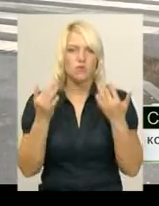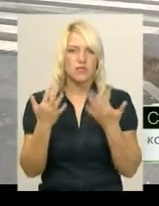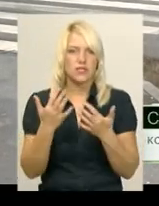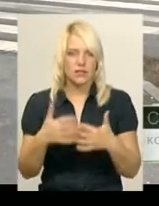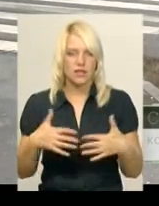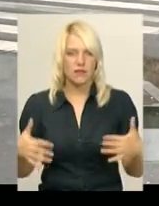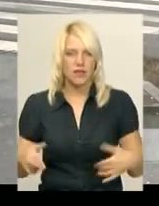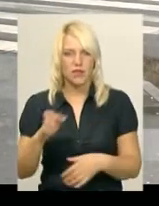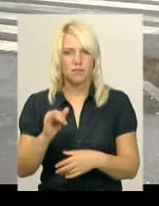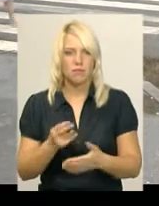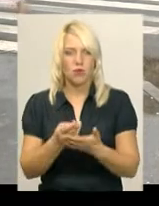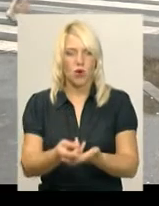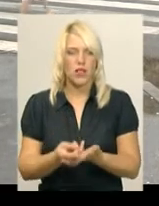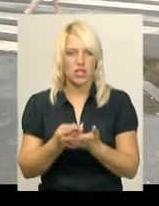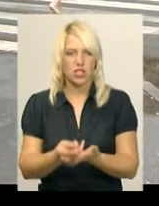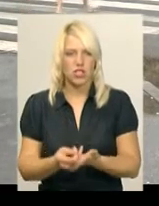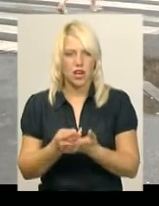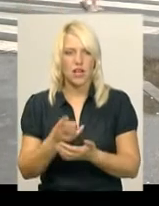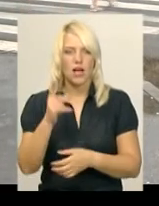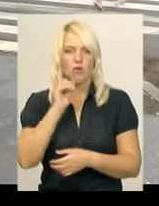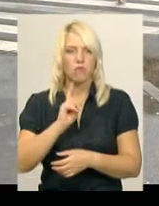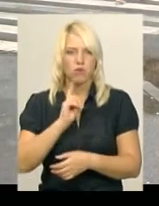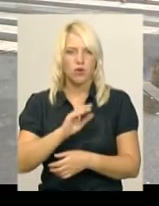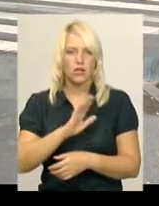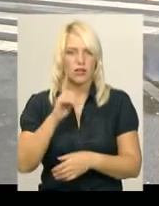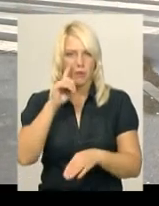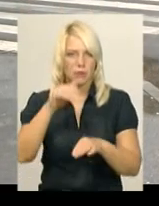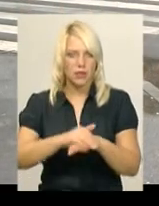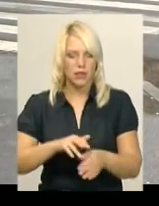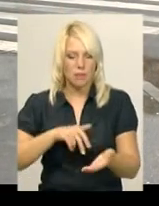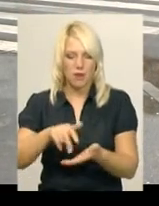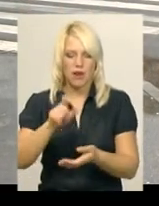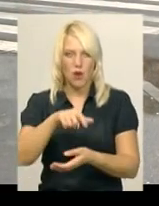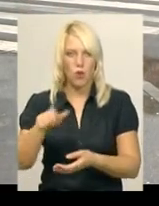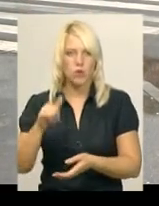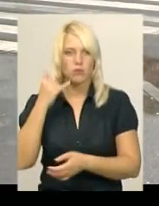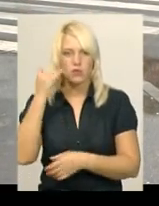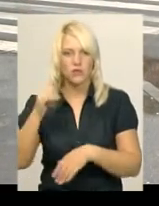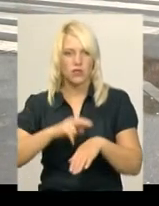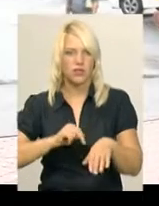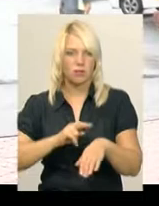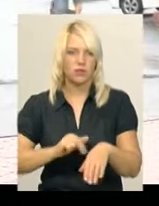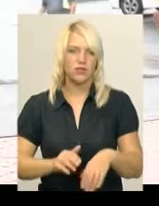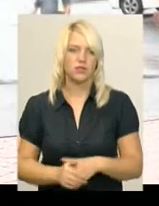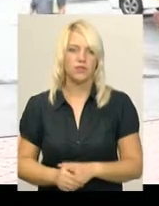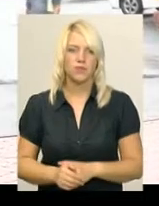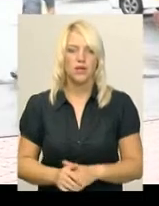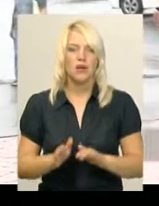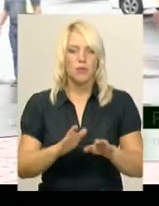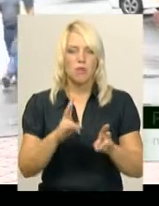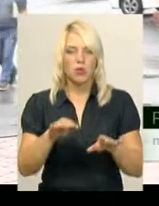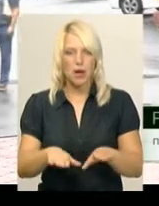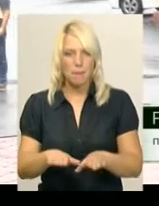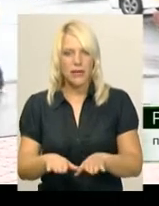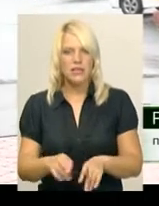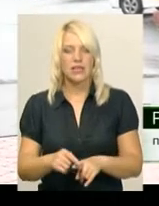тварина пролежала на проїжджій частині, аж доки її не запримітили переходжі і не подзвонили у патрульну поліцію. Прибувши на місці події, патрульні